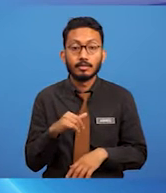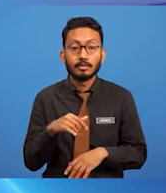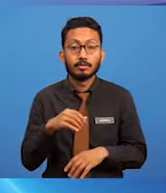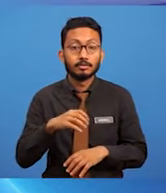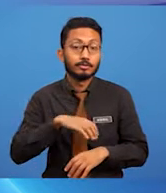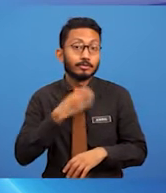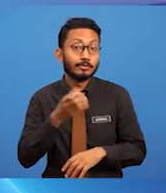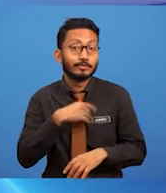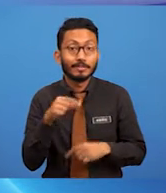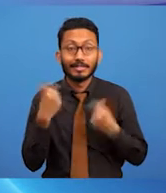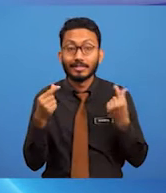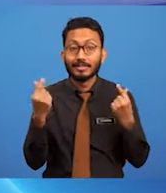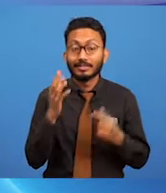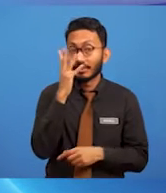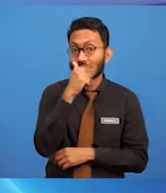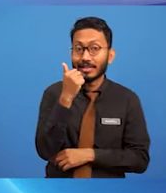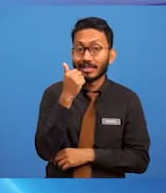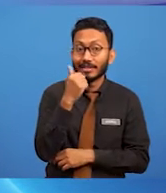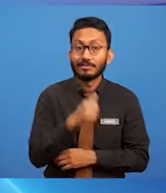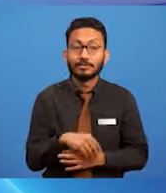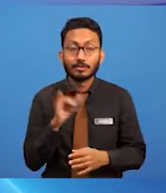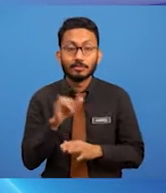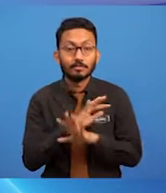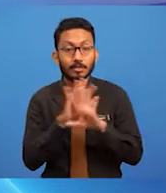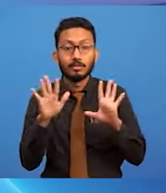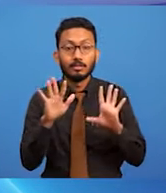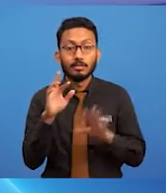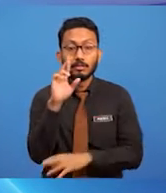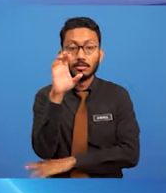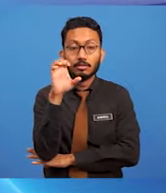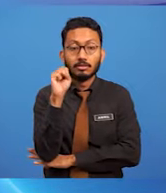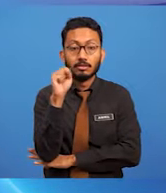juga rupa bentuk yang tidak realistik.